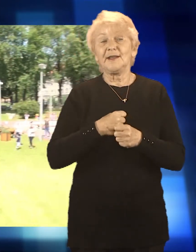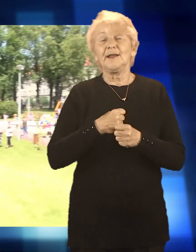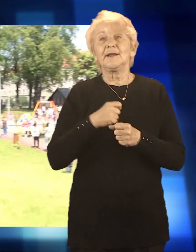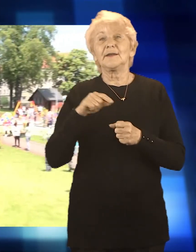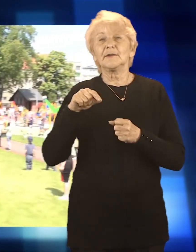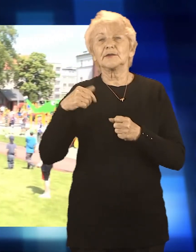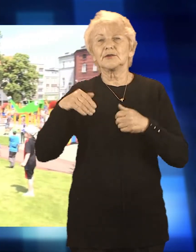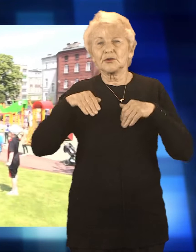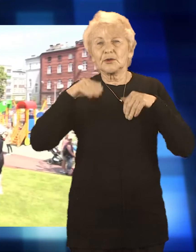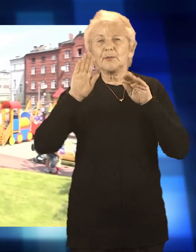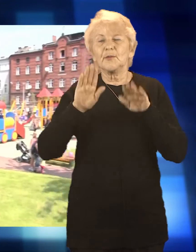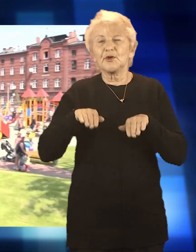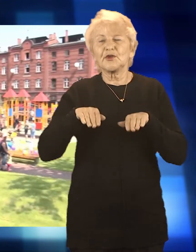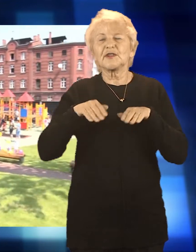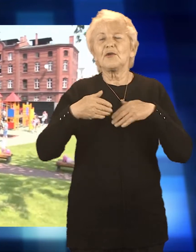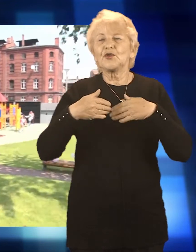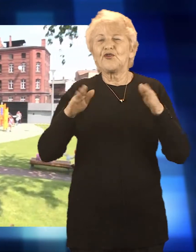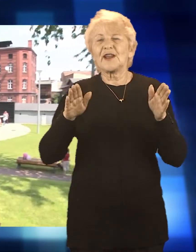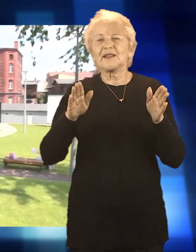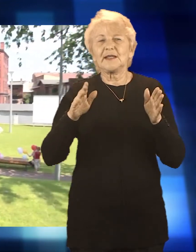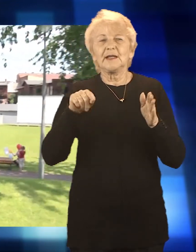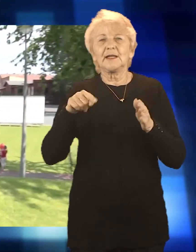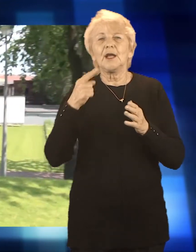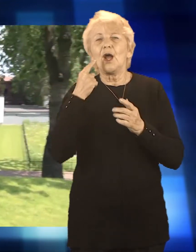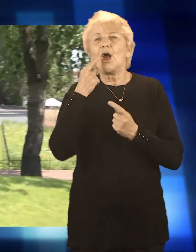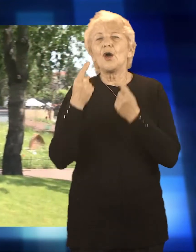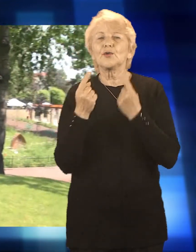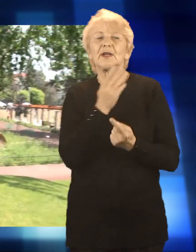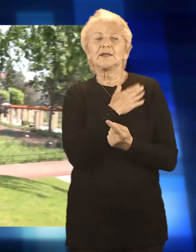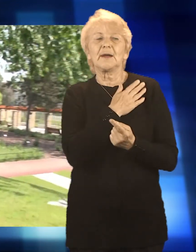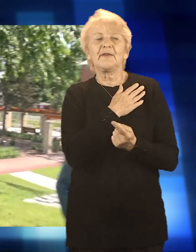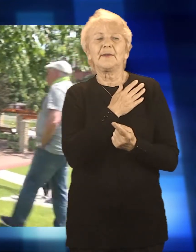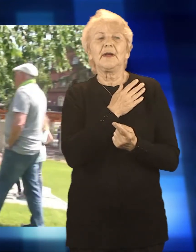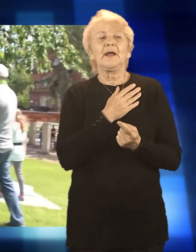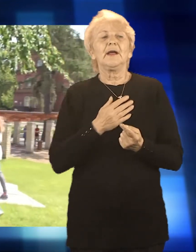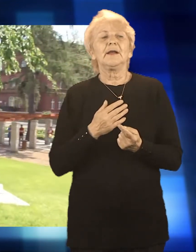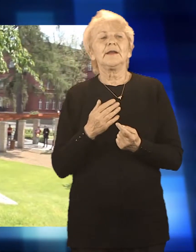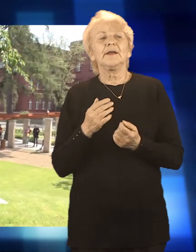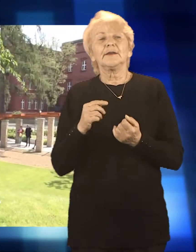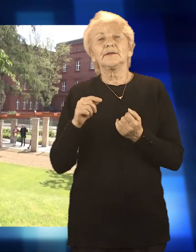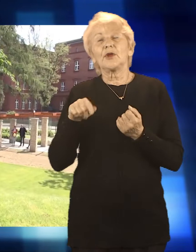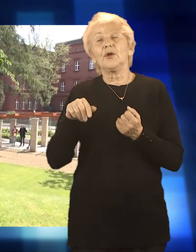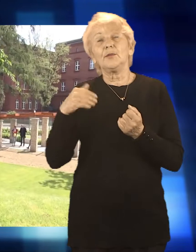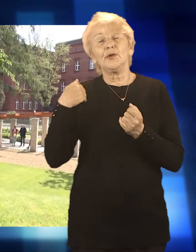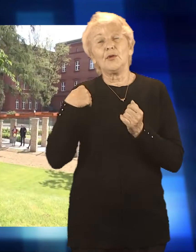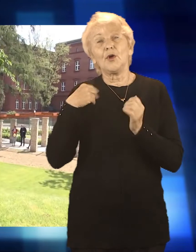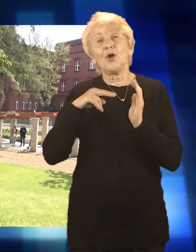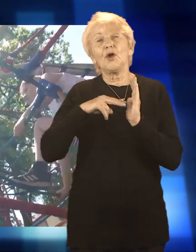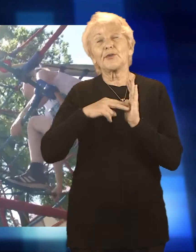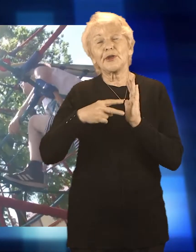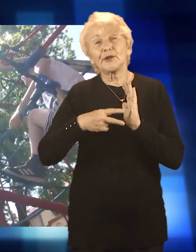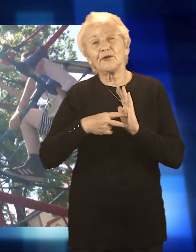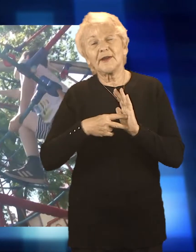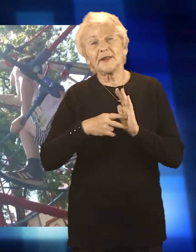tętnić życie. Wszystkiemu towarzyszyła również oficjalna wizyta włodarzy miasta, wykonawcy inwestycji oraz zaangażowanych w projekt mieszkańców, którzy właściwie